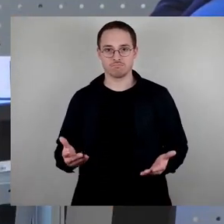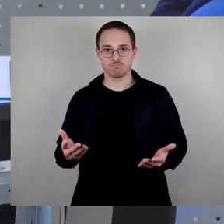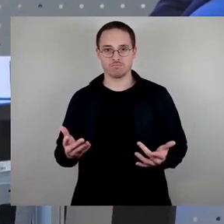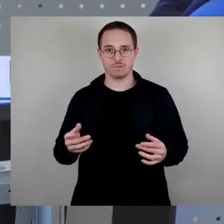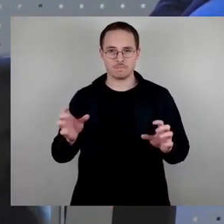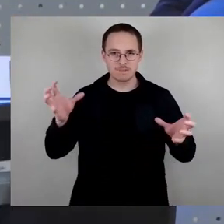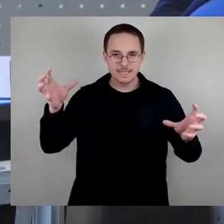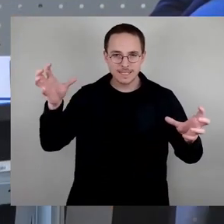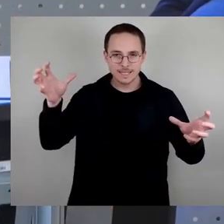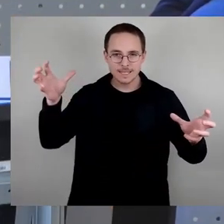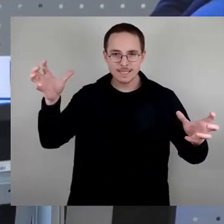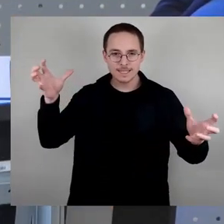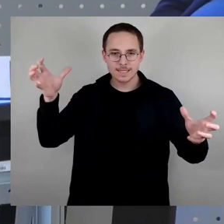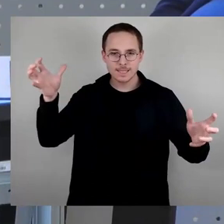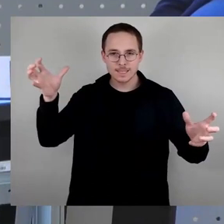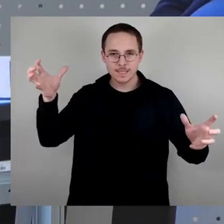Die Dissidenten Herr Aschenbach